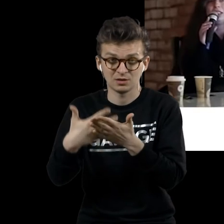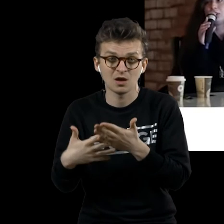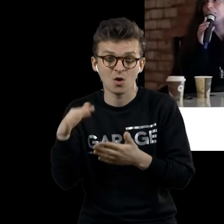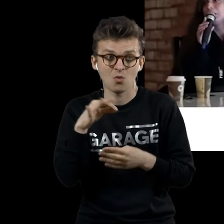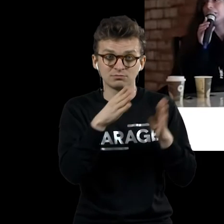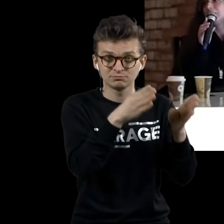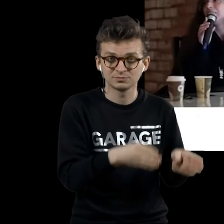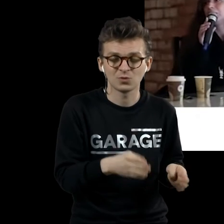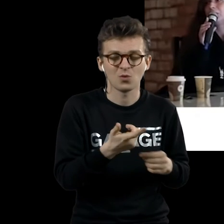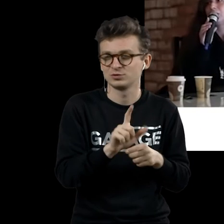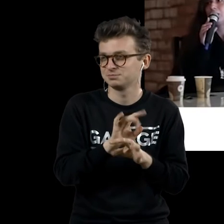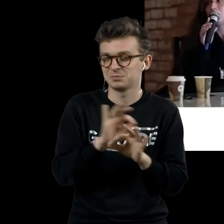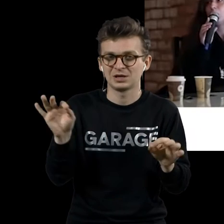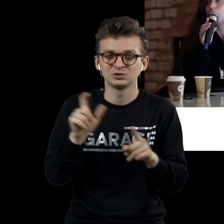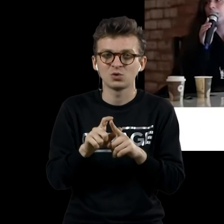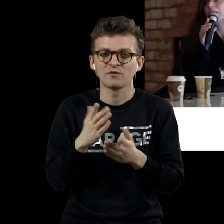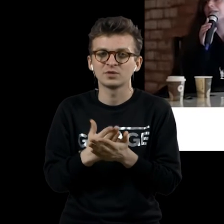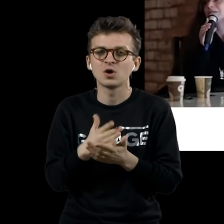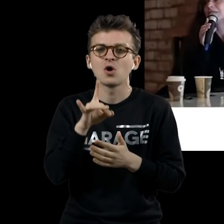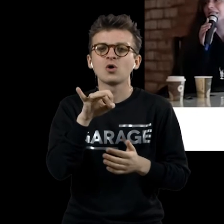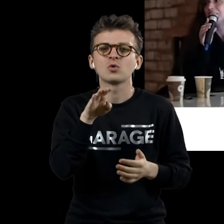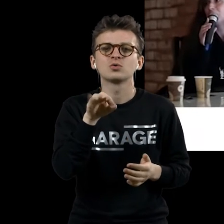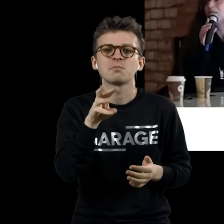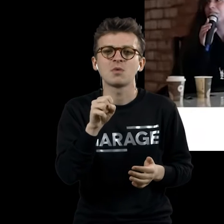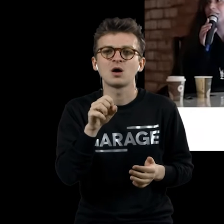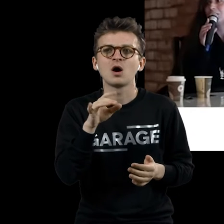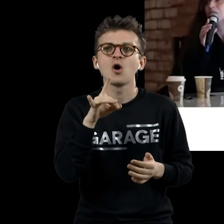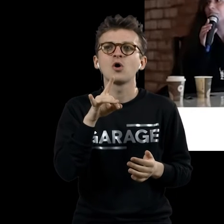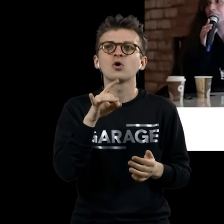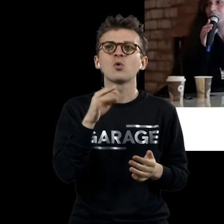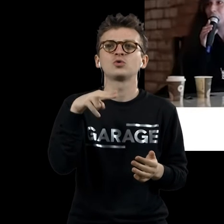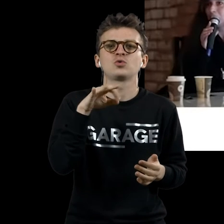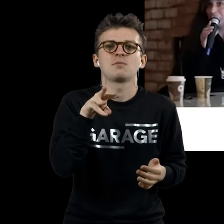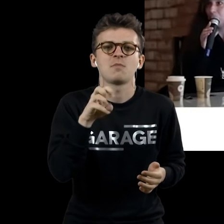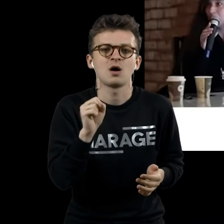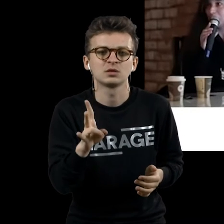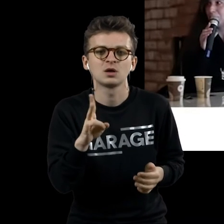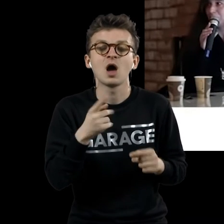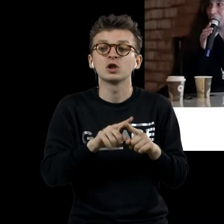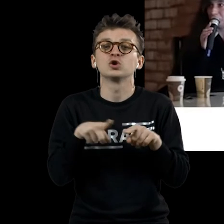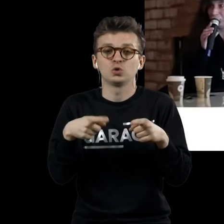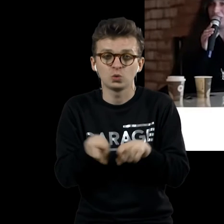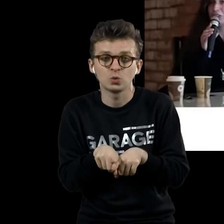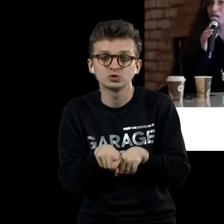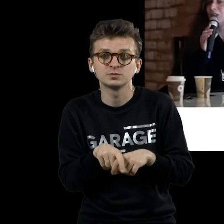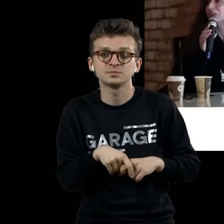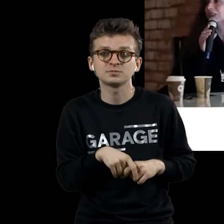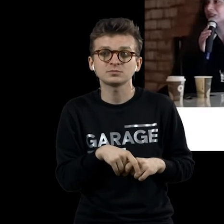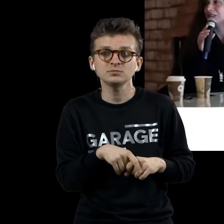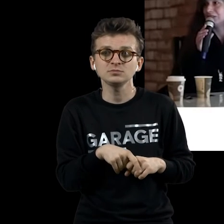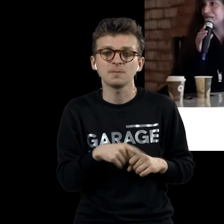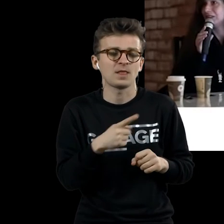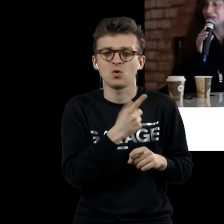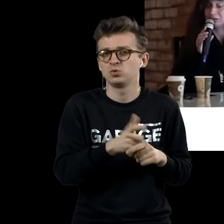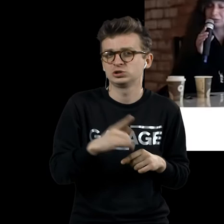совершенно прелестный термин нашла «ротоман». Не «эротоман», а «ротоман». То есть «ротоман» тоже, потому что, конечно, его страшно